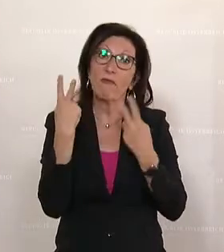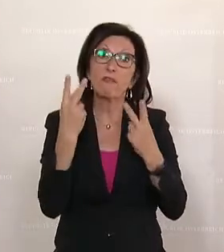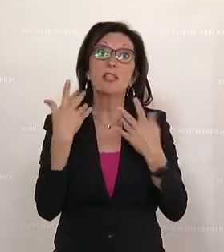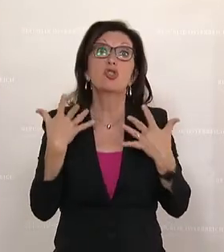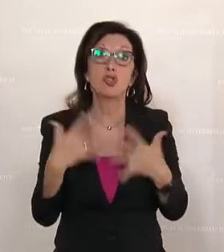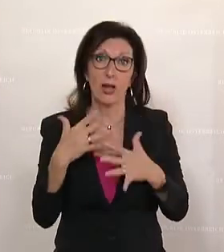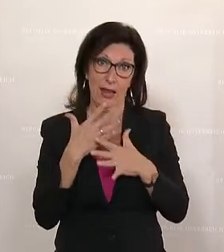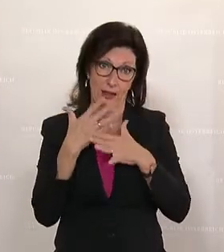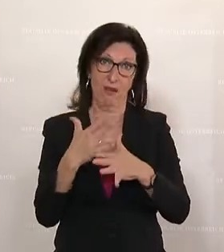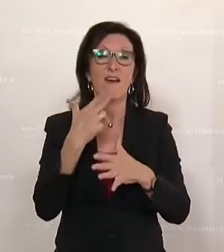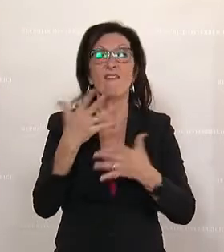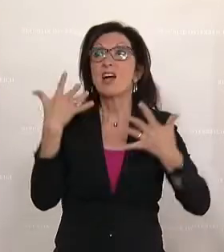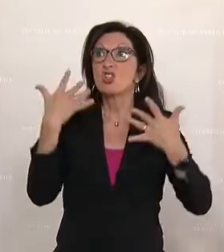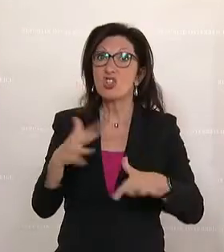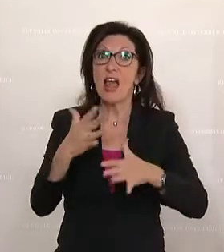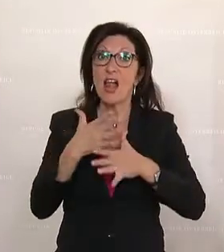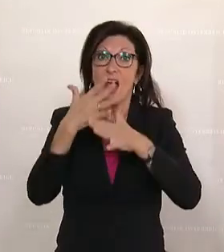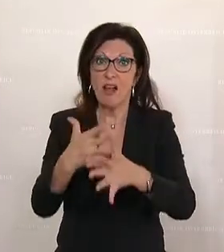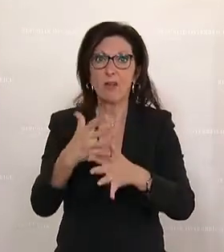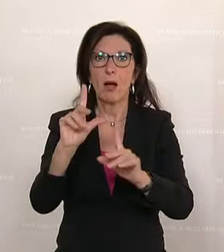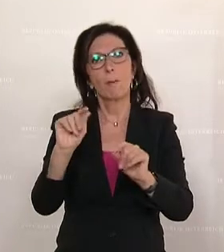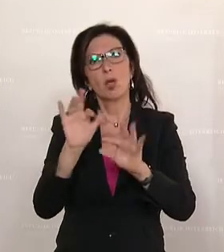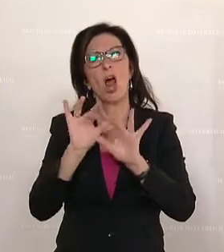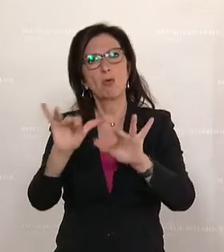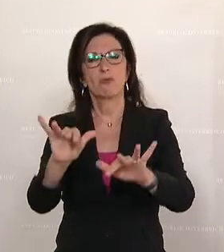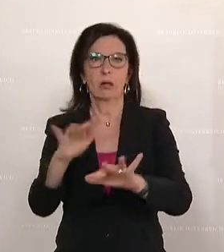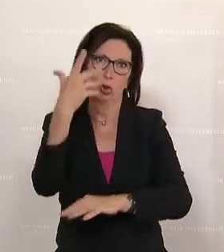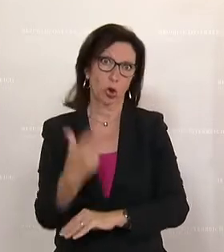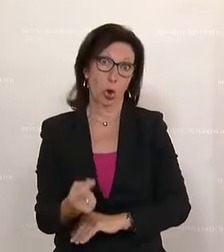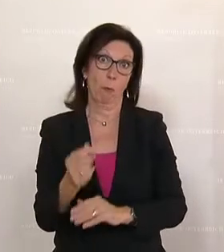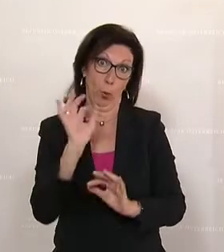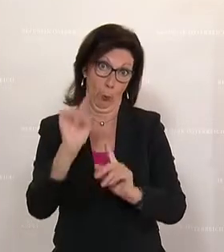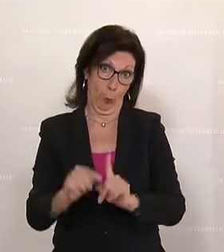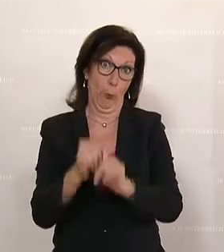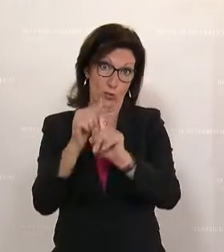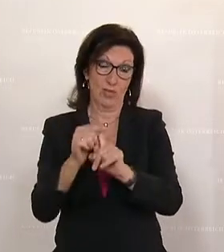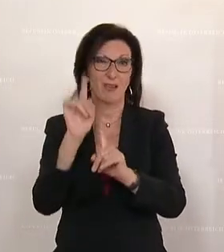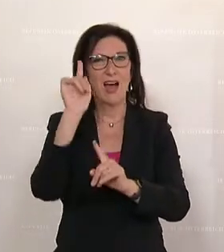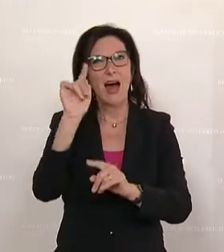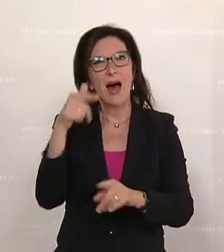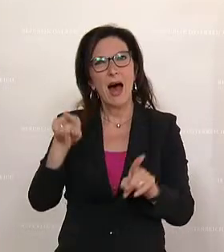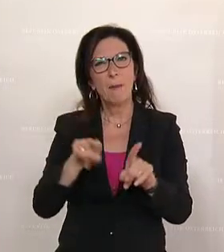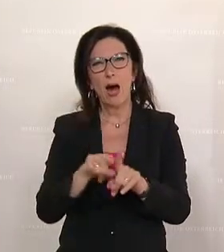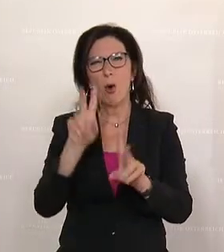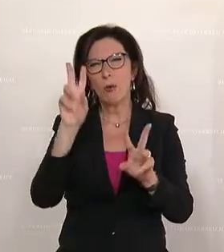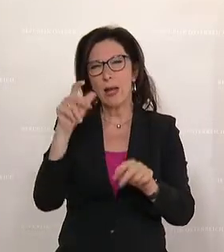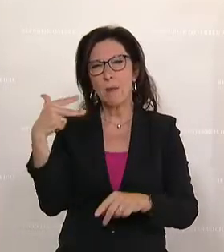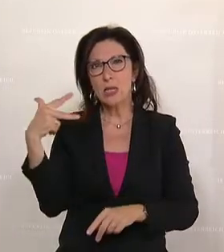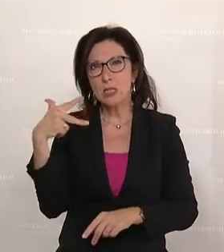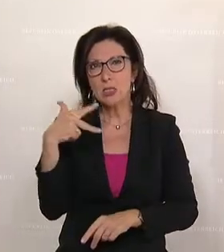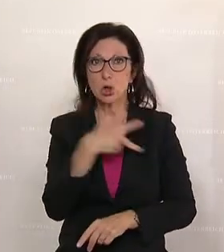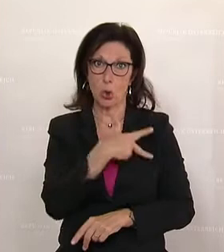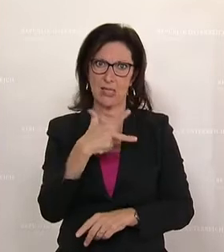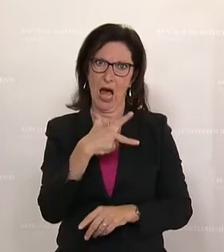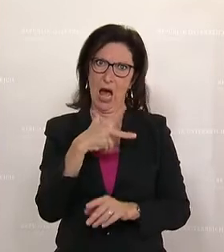zu helfen, denn wer schnell hilft, hilft doppelt. Aber es war uns eben auch die soziale Treffsicherheit ein großes Anliegen. Und, Herr